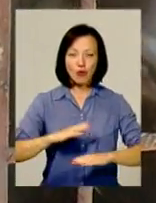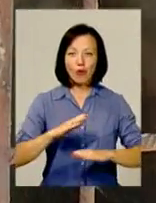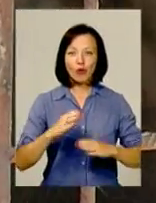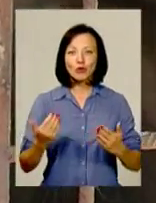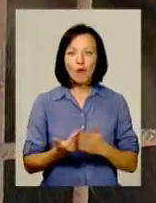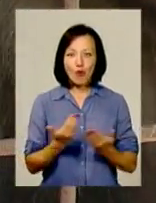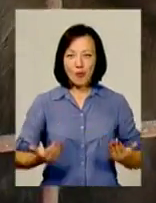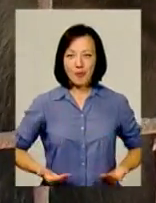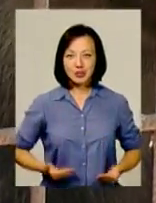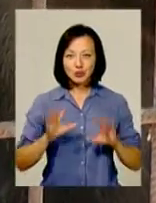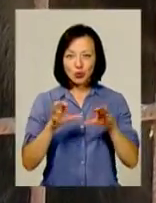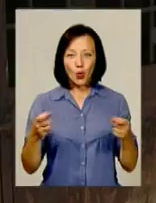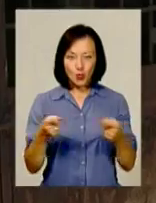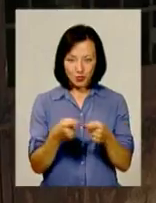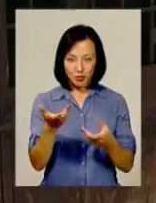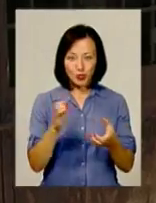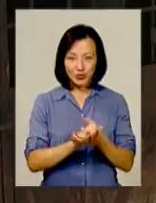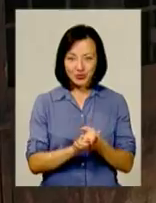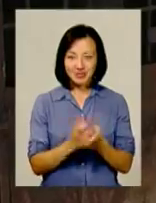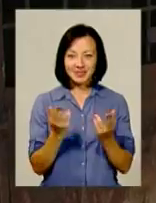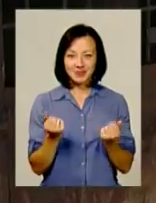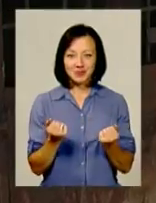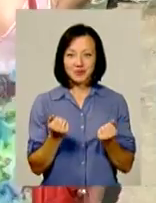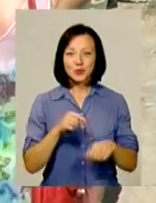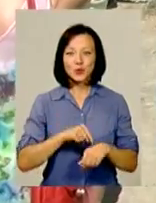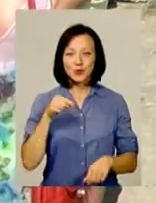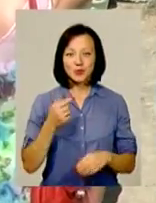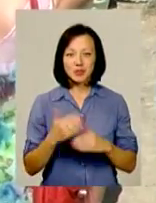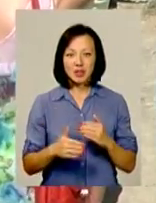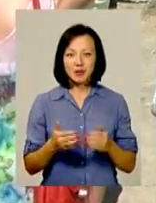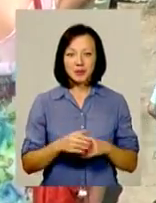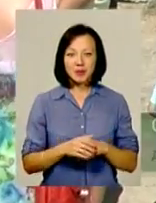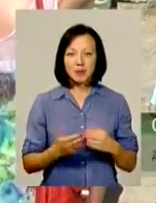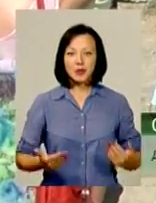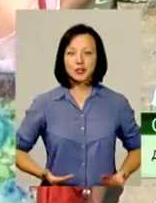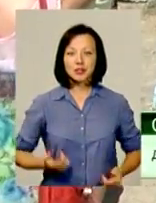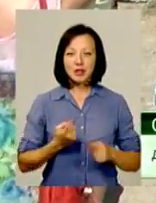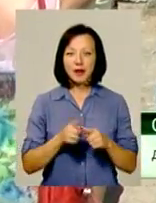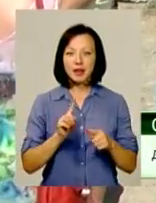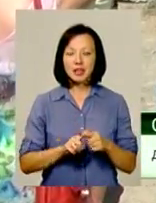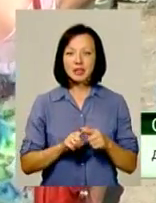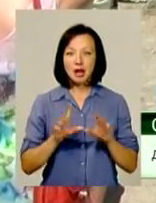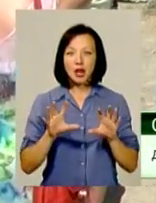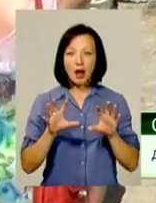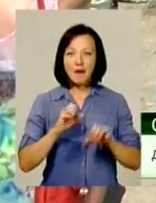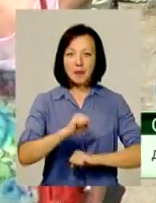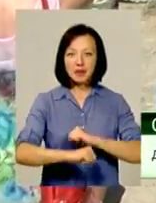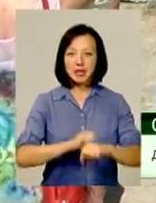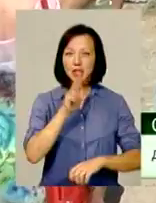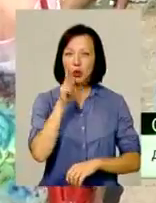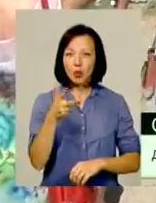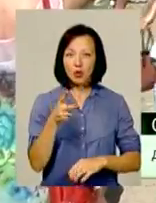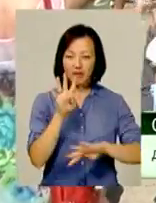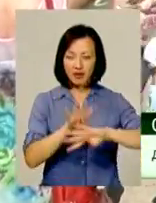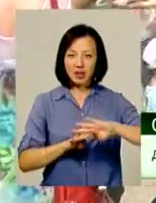зоокутку. Ви вже з ним подружилися? Дуже година, що чуствують. Прожив цей мішко в цій клітці три роки. Почти безвихідно,